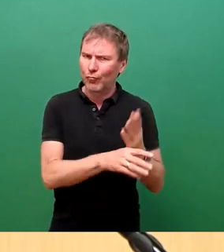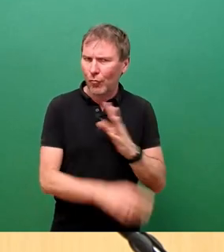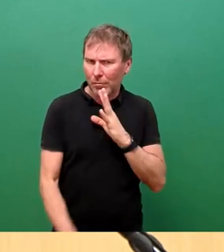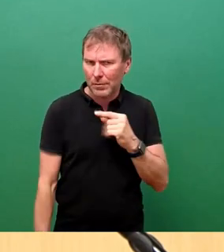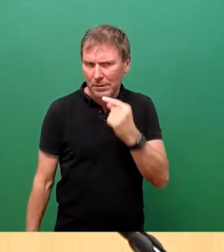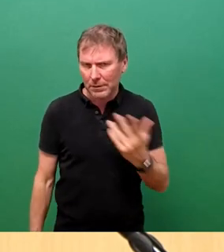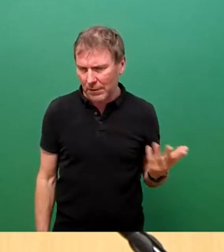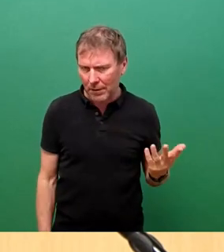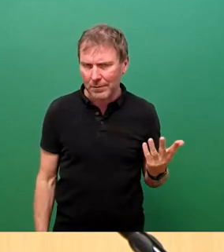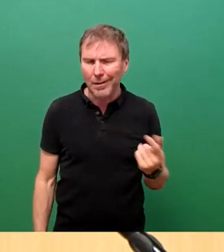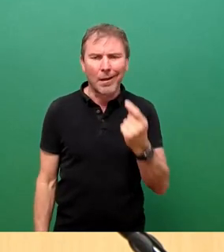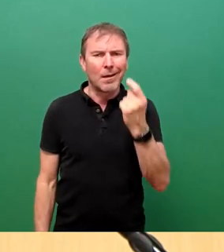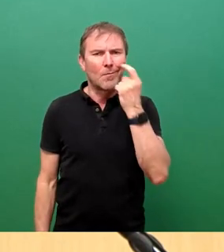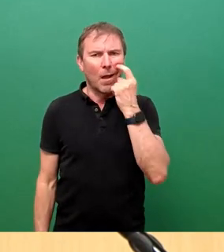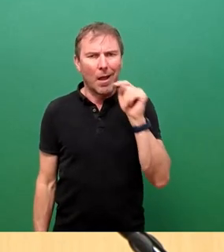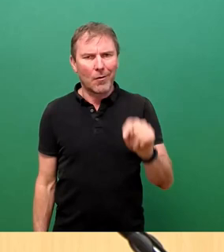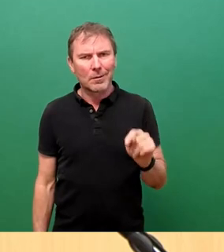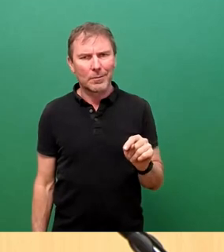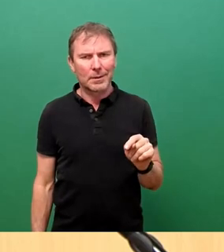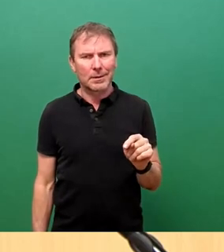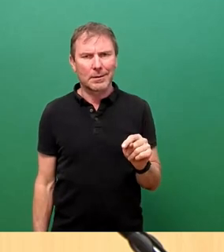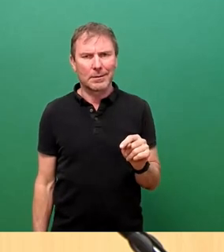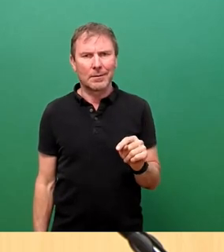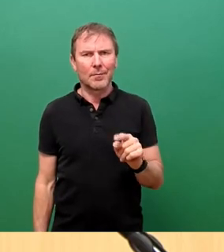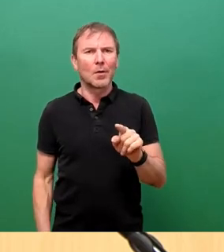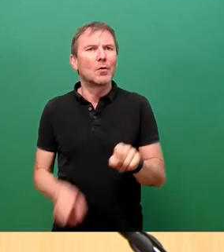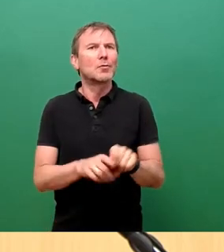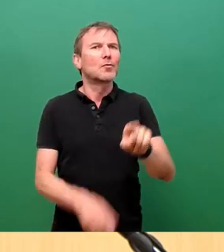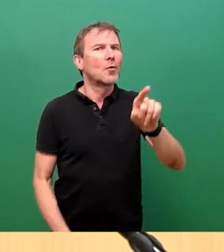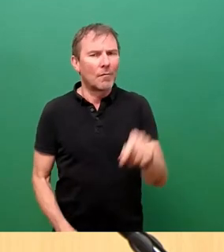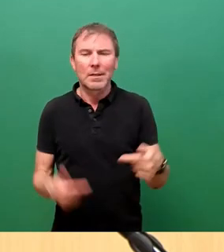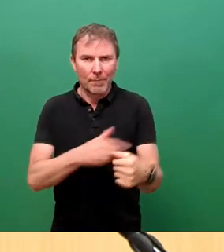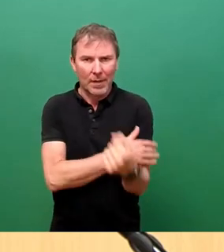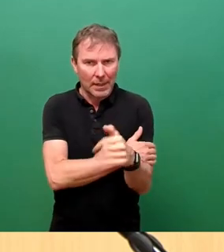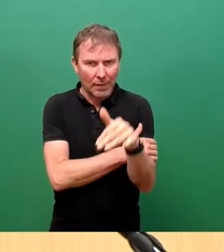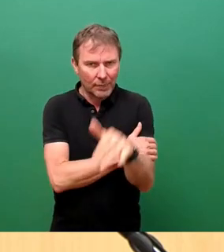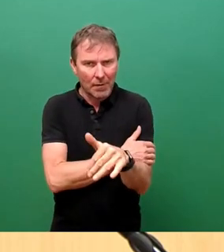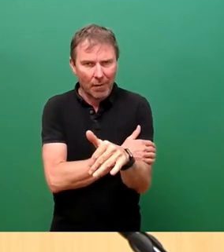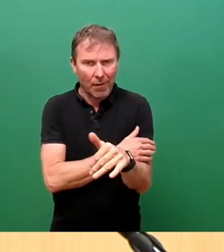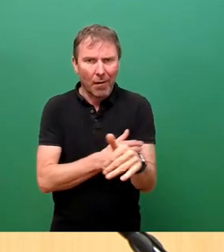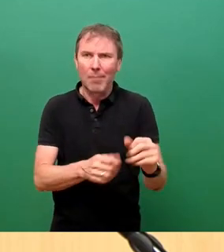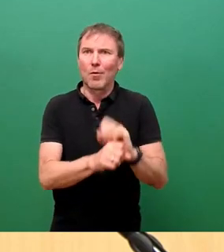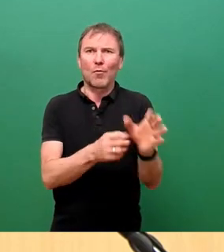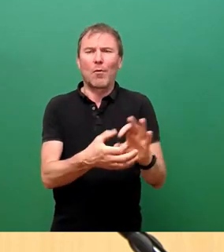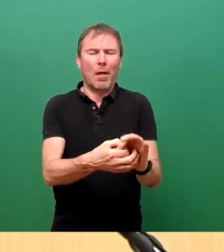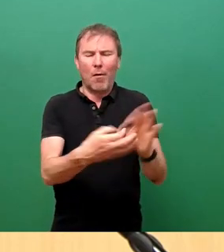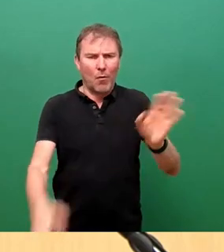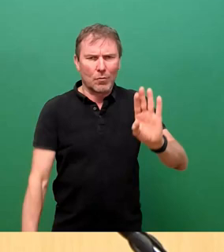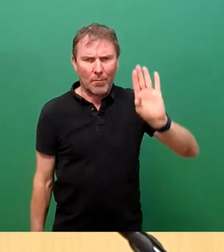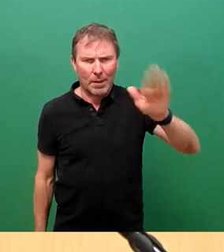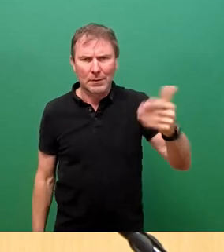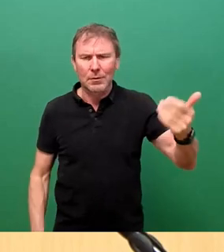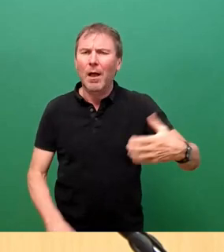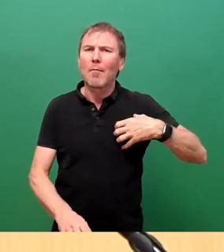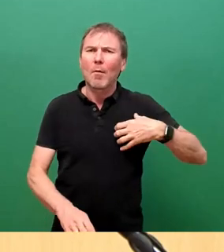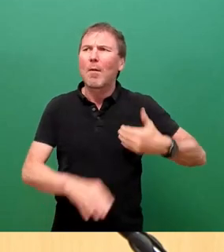es gibt im Moment nie nur viel zu wenige Pflegekräfte. Und das hat überhaupt nichts mit Corona zu tun, sondern das war ein Problem, was wir